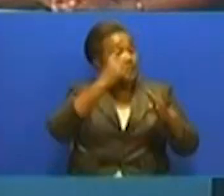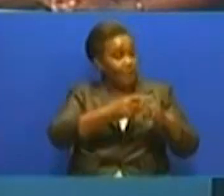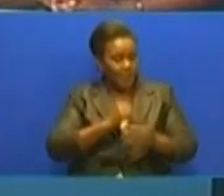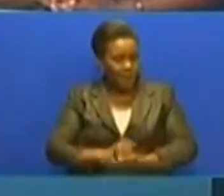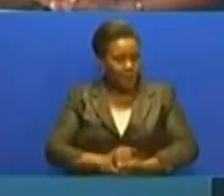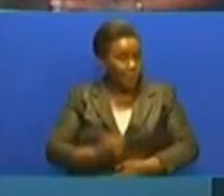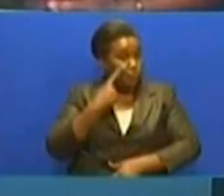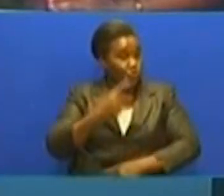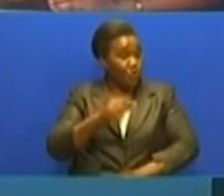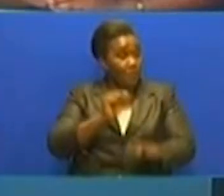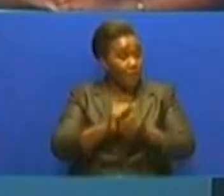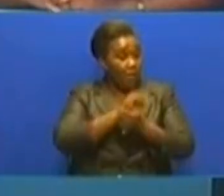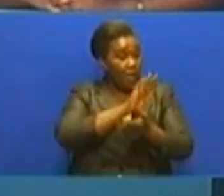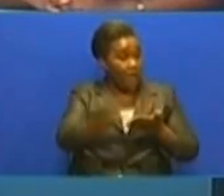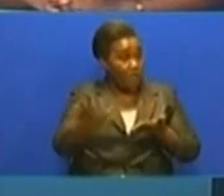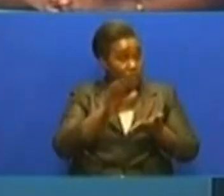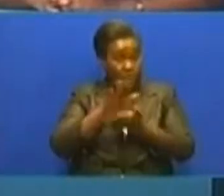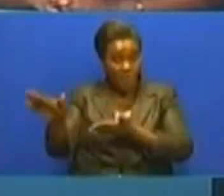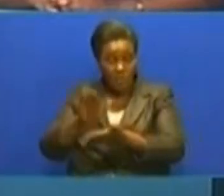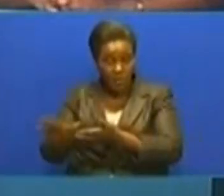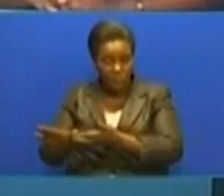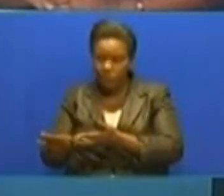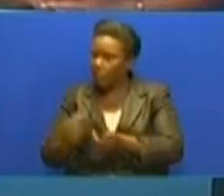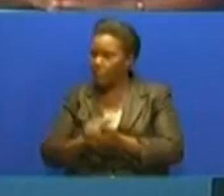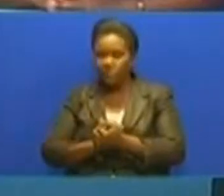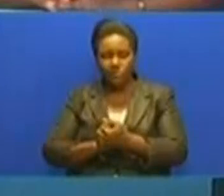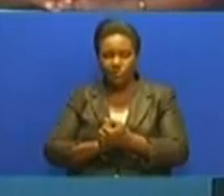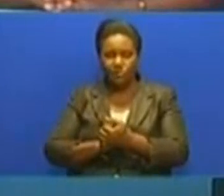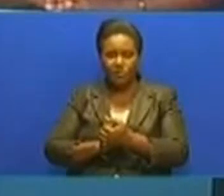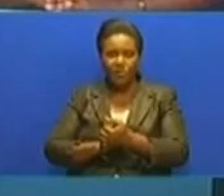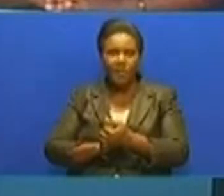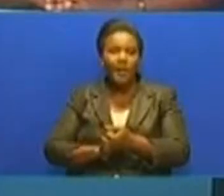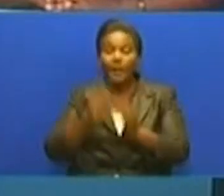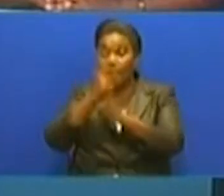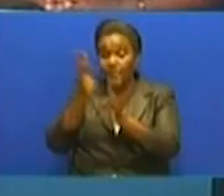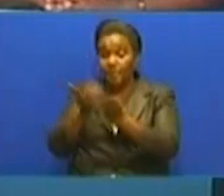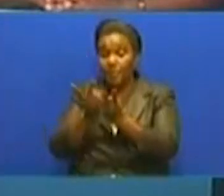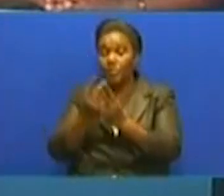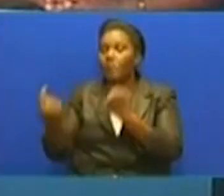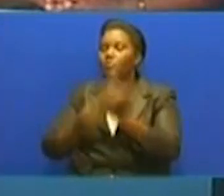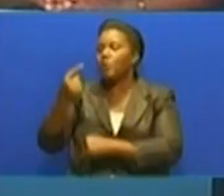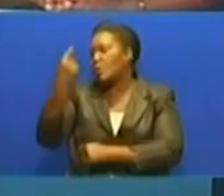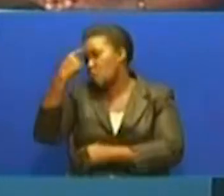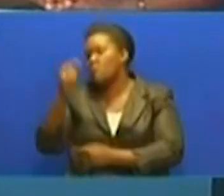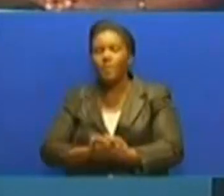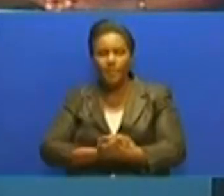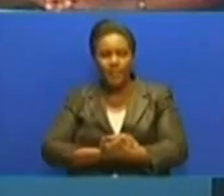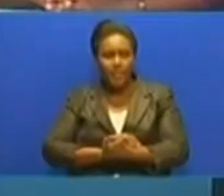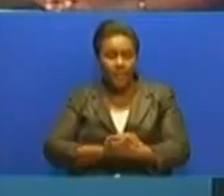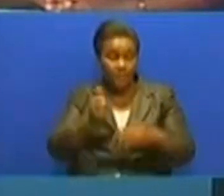TBC. Ukusitajabu ya Musa. Kuteo na firauni. Sasa, khani kama imetokia Dodoma,